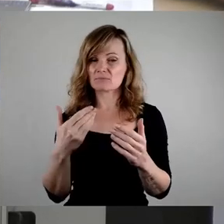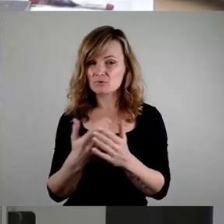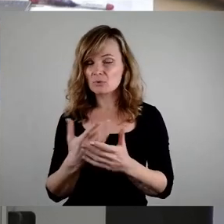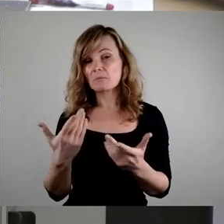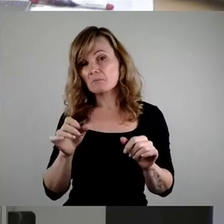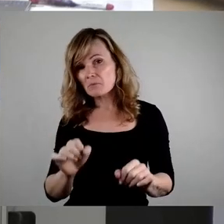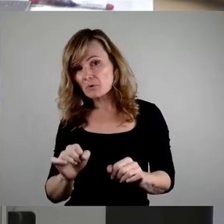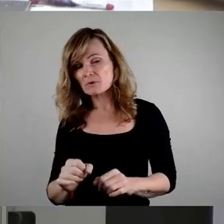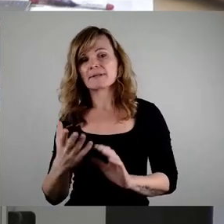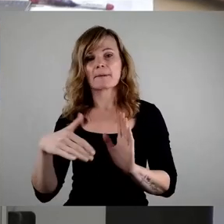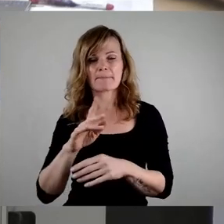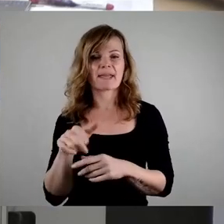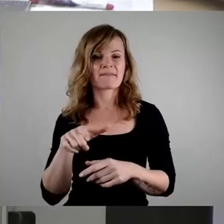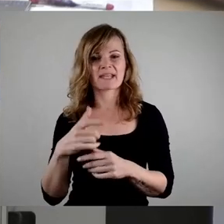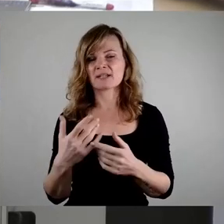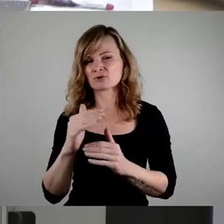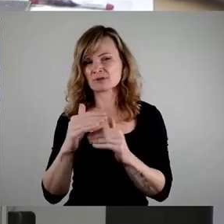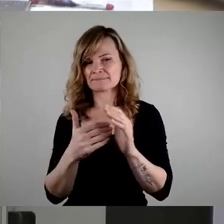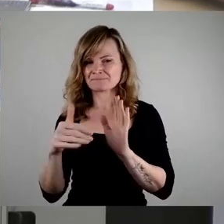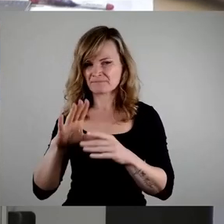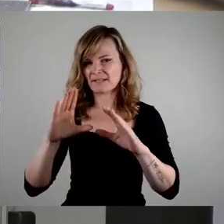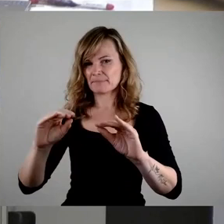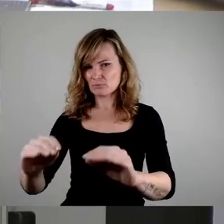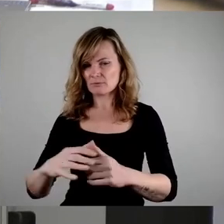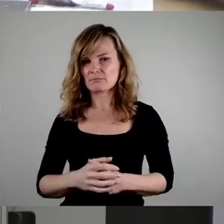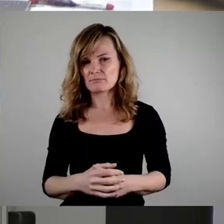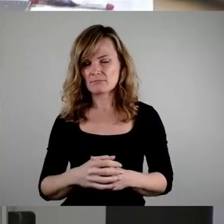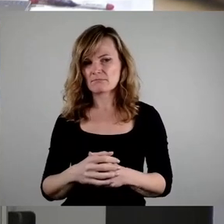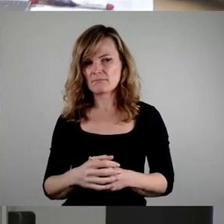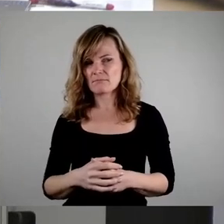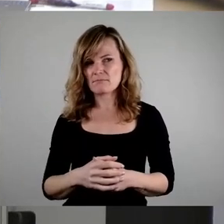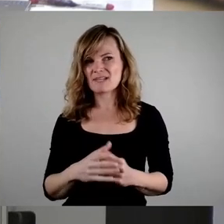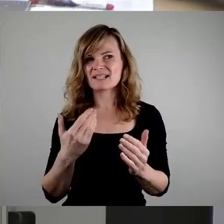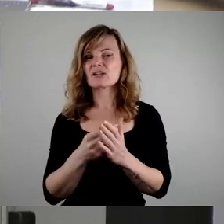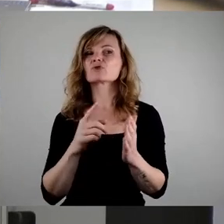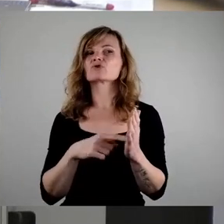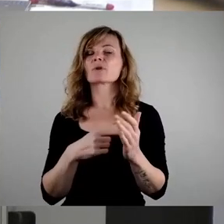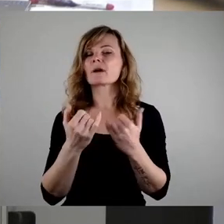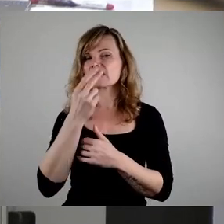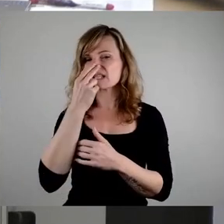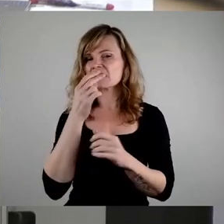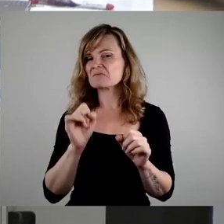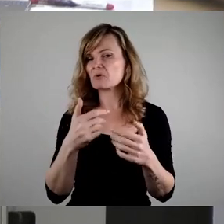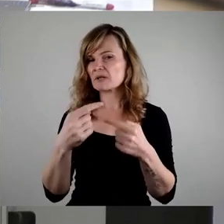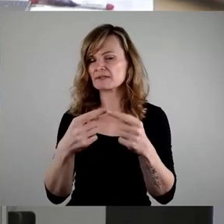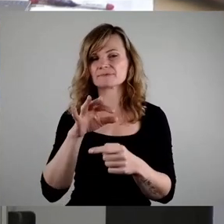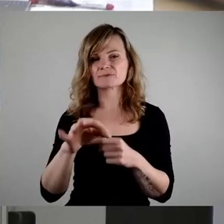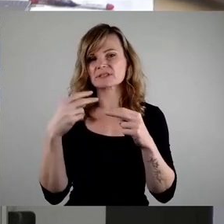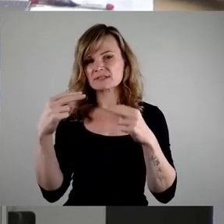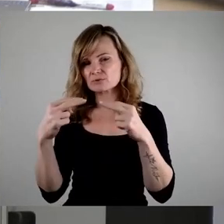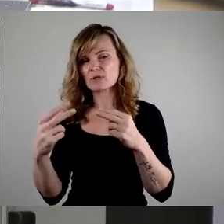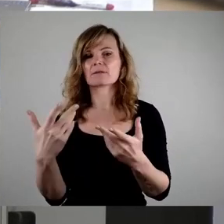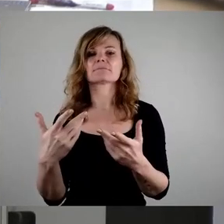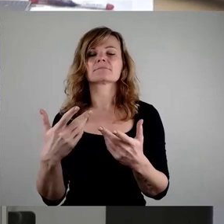deutlich erhöhen. Und wie müsste eine solche Steuer ausgestaltet sein, um sie auch für das Gastgewerbe umsetzbar zu